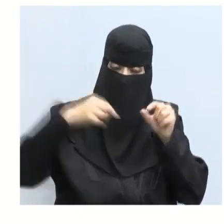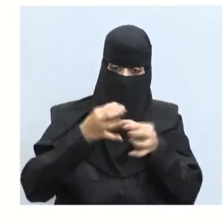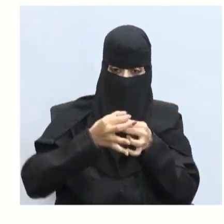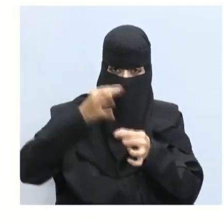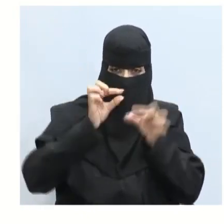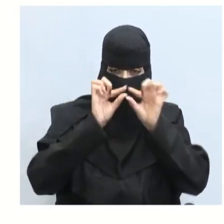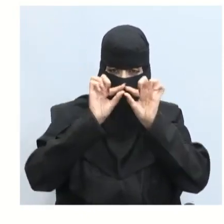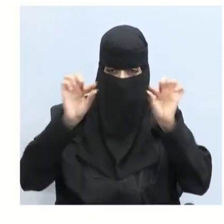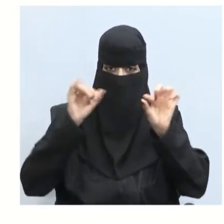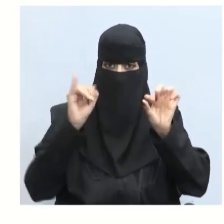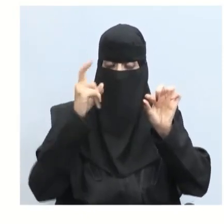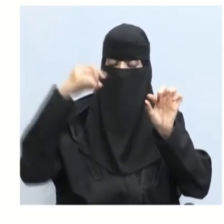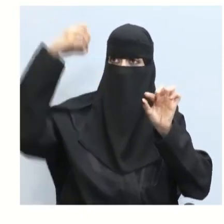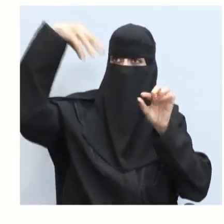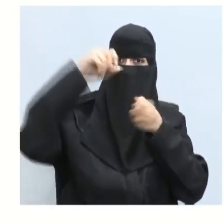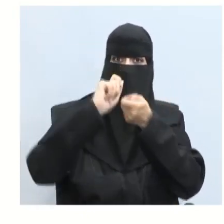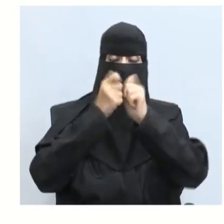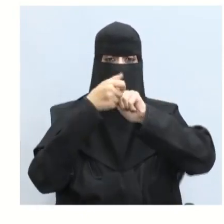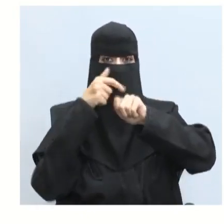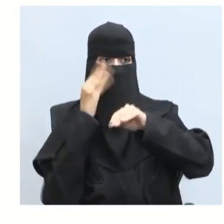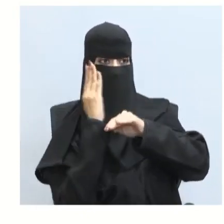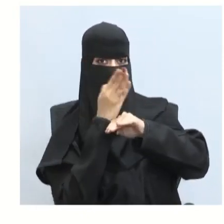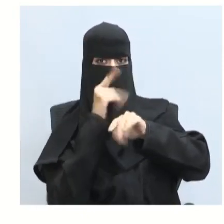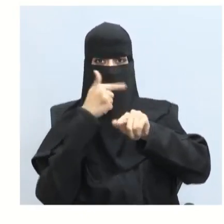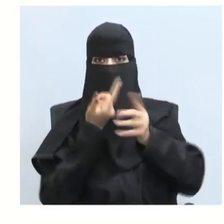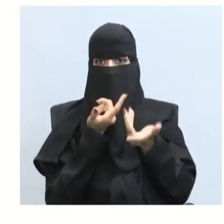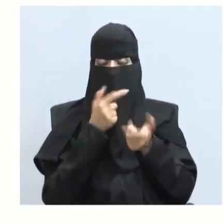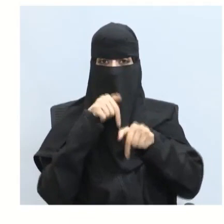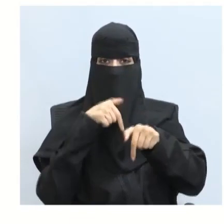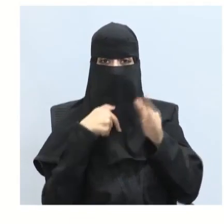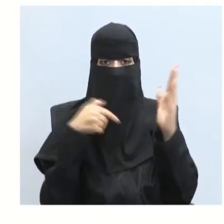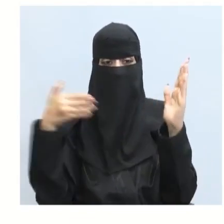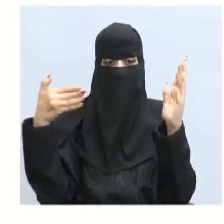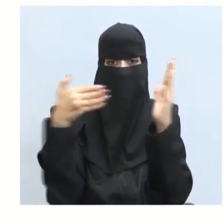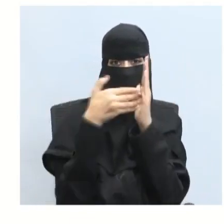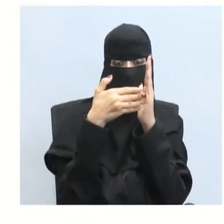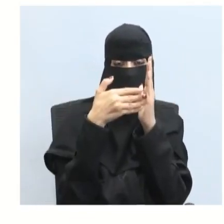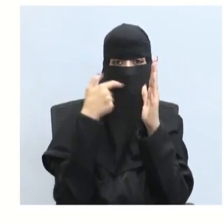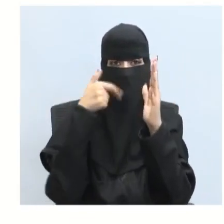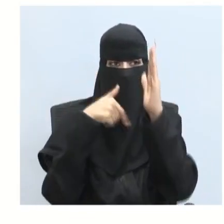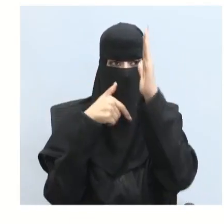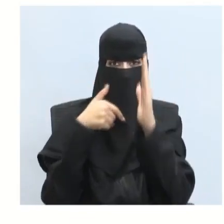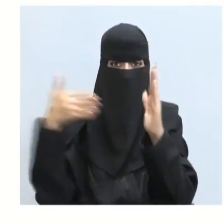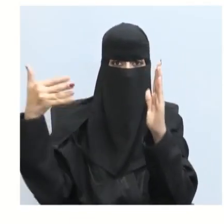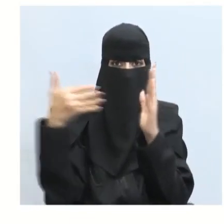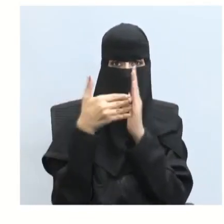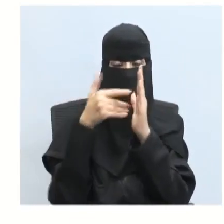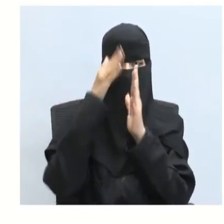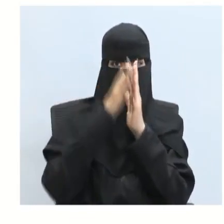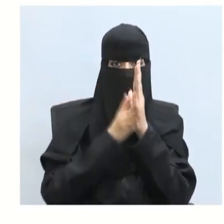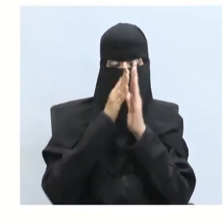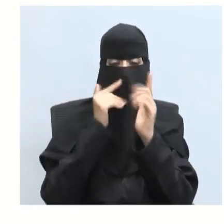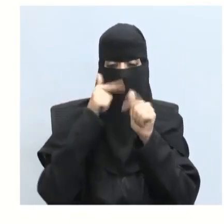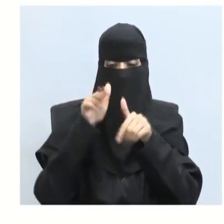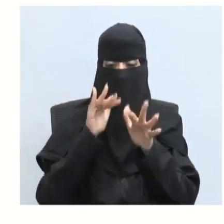ضيقة من الضوء يتغير اتجاهه متى؟ أحسنت يتغير اتجاهه إذا اعترض مساره حاجز